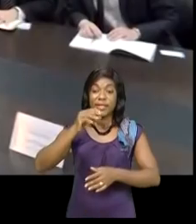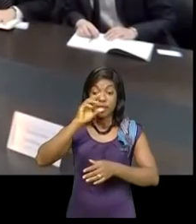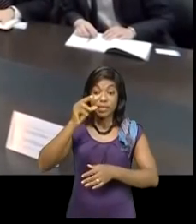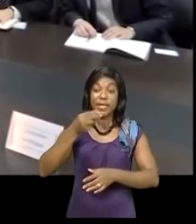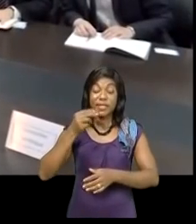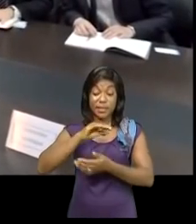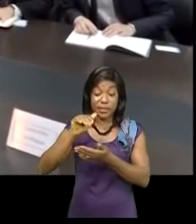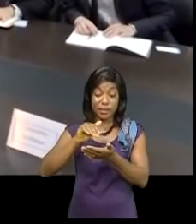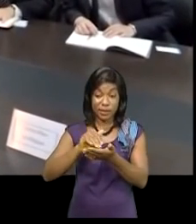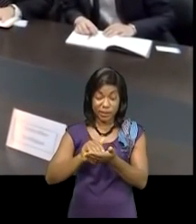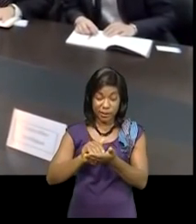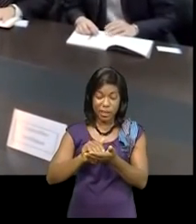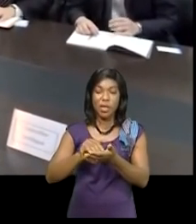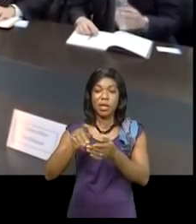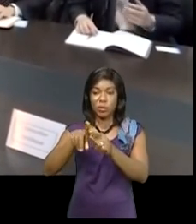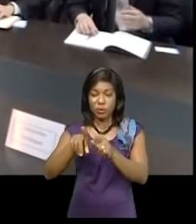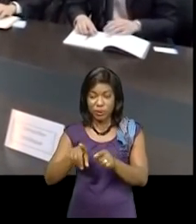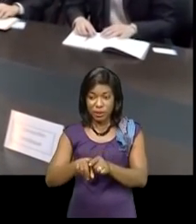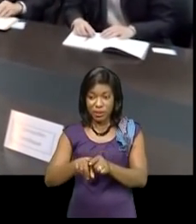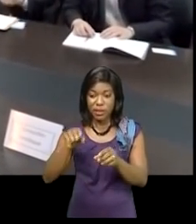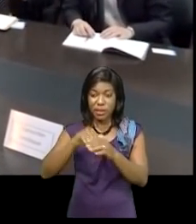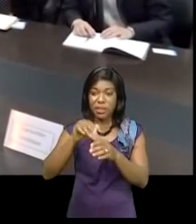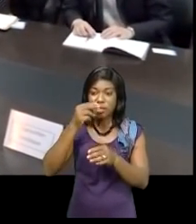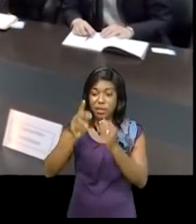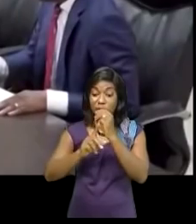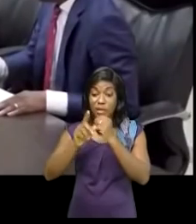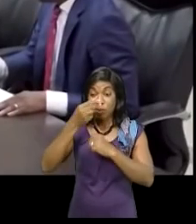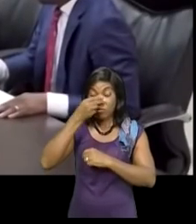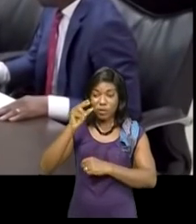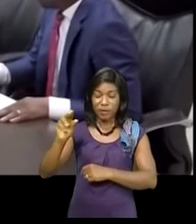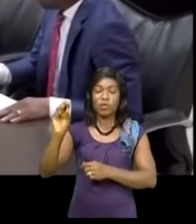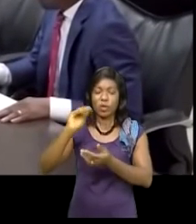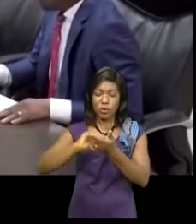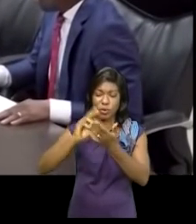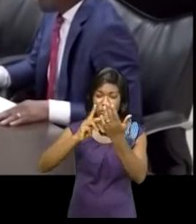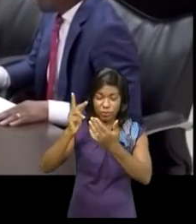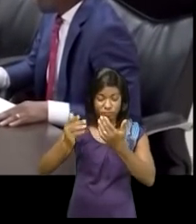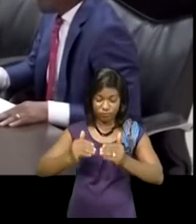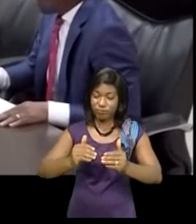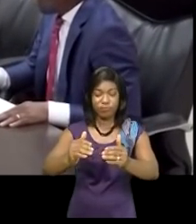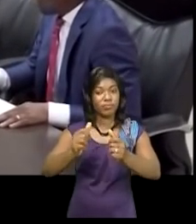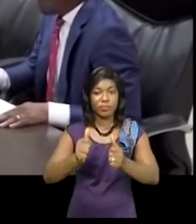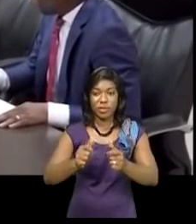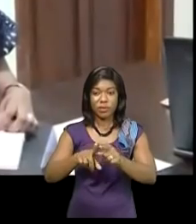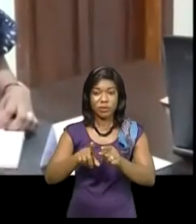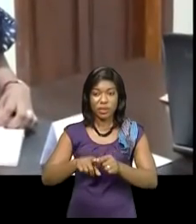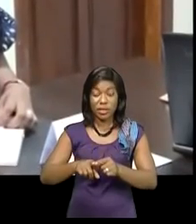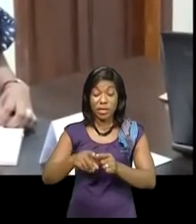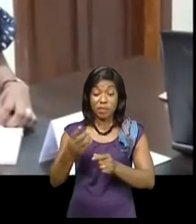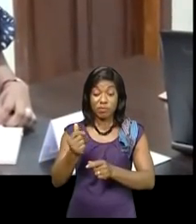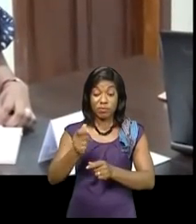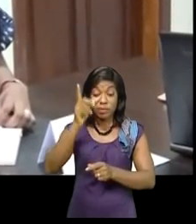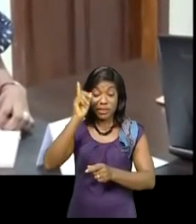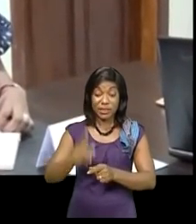Bougimai, Kassai oriental et Bukavu dans le sud Kivu. Un projet évolutif qui pèse environ 150